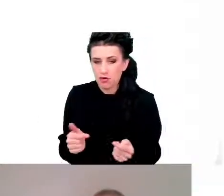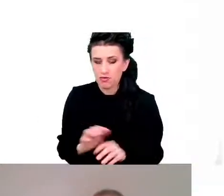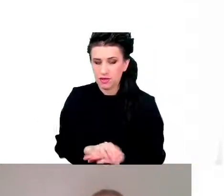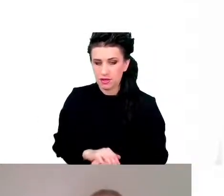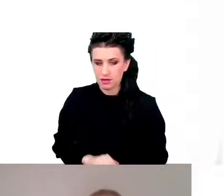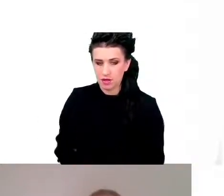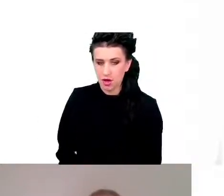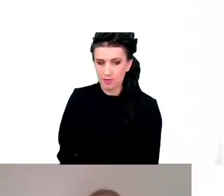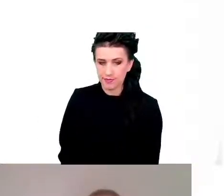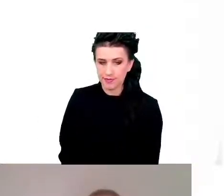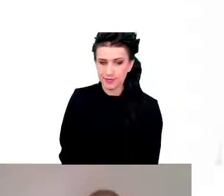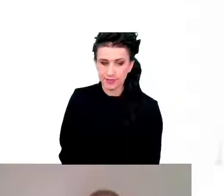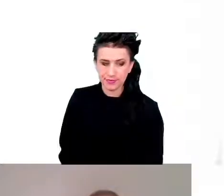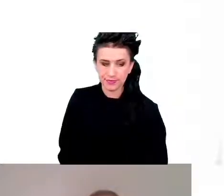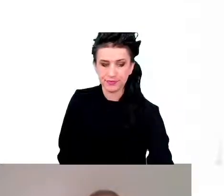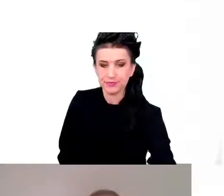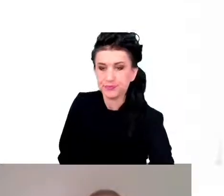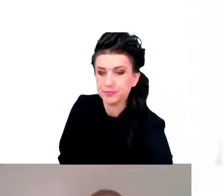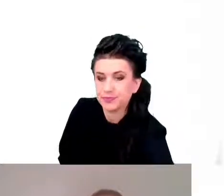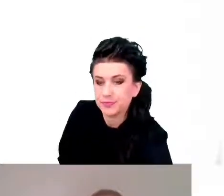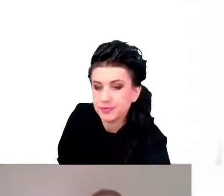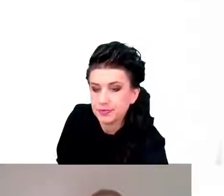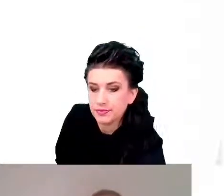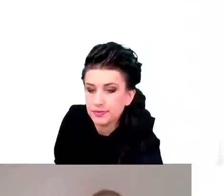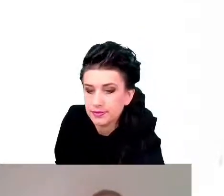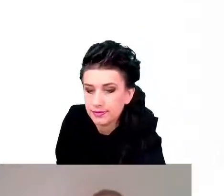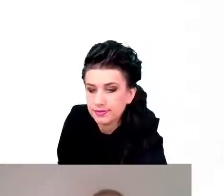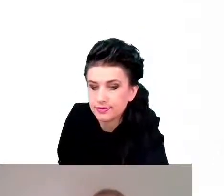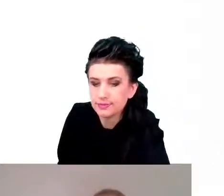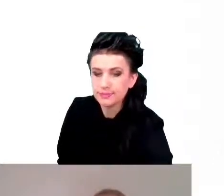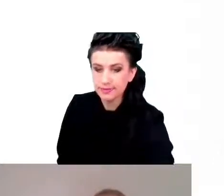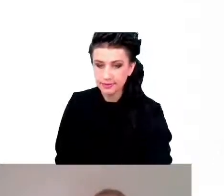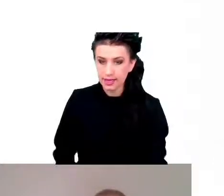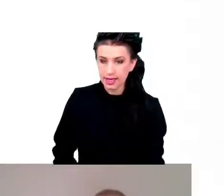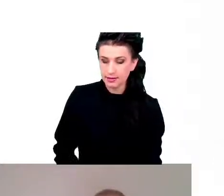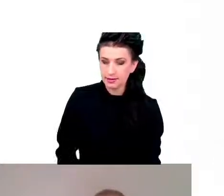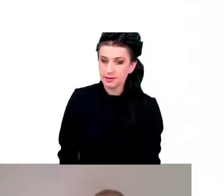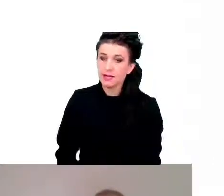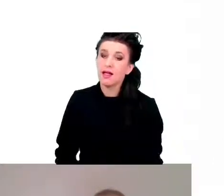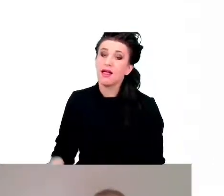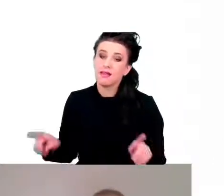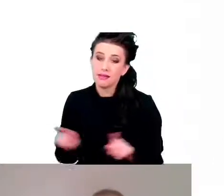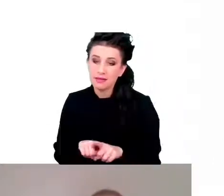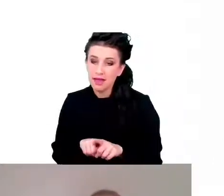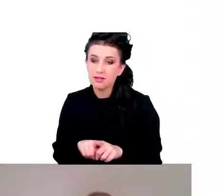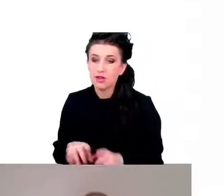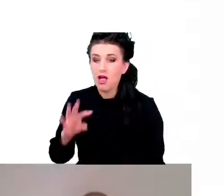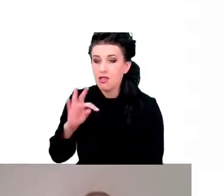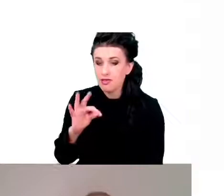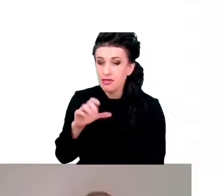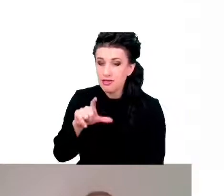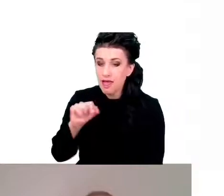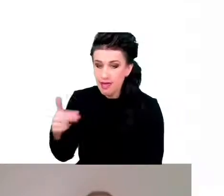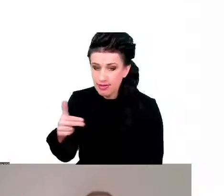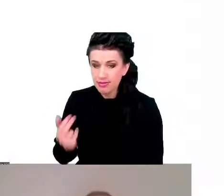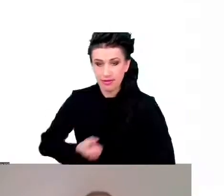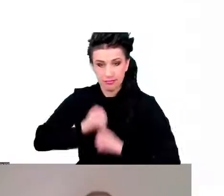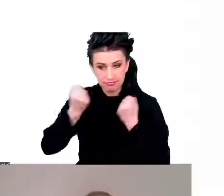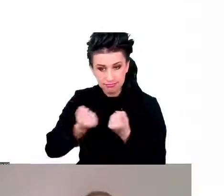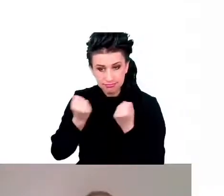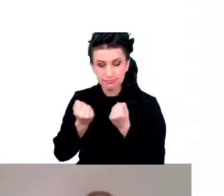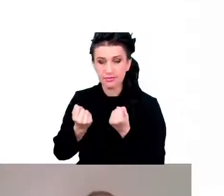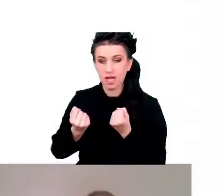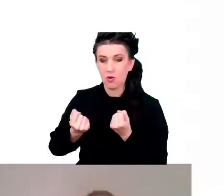Przez to, że te formy tlenu są bardzo, bardzo reaktywne, mogą oddziaływać z innymi cząsteczkami